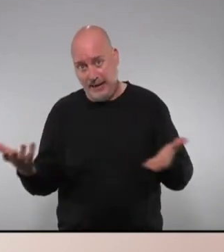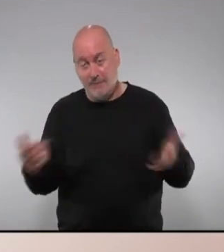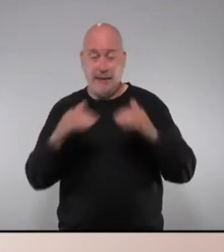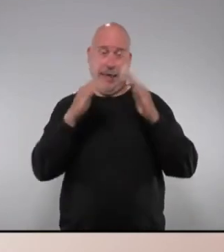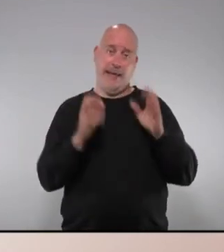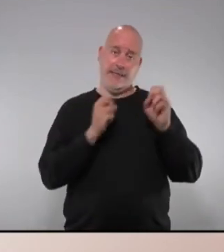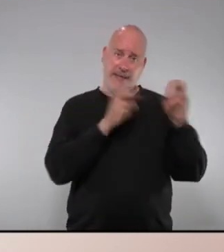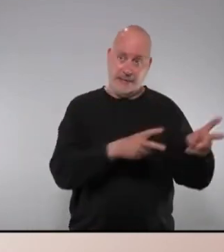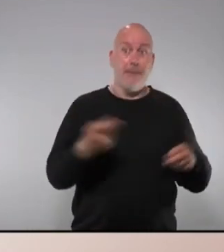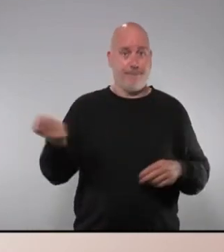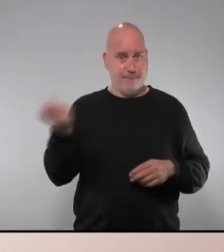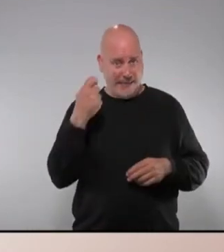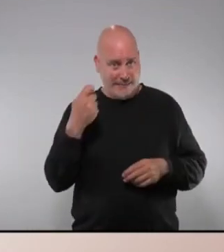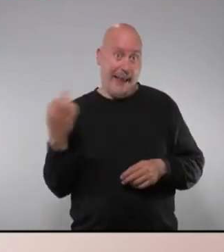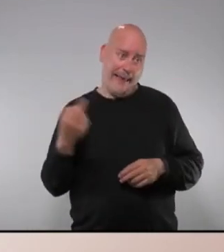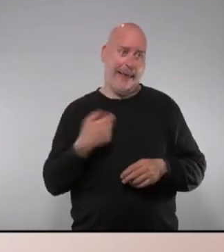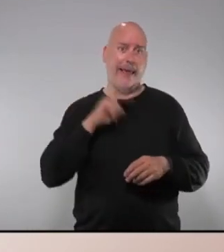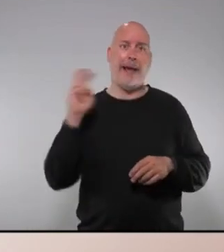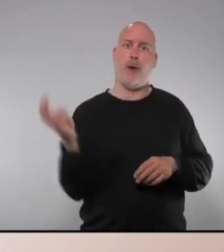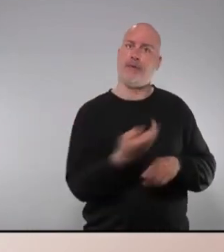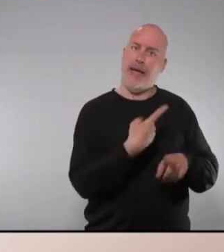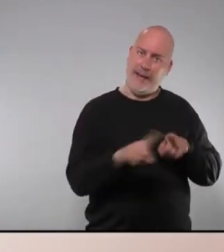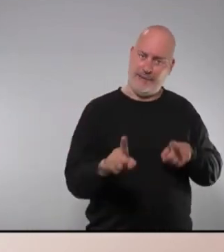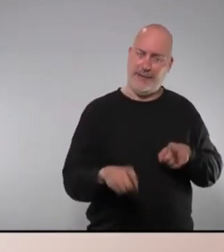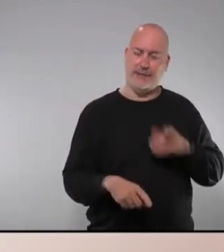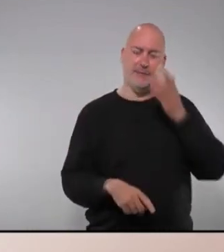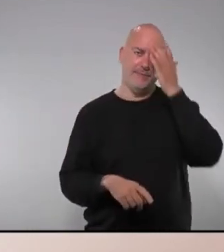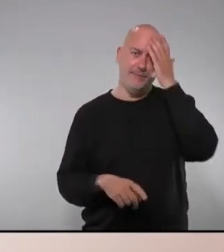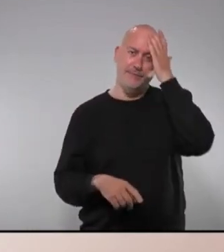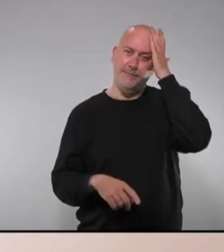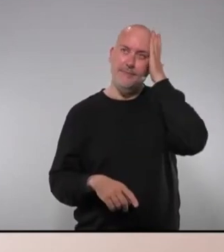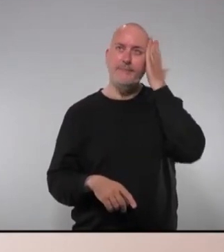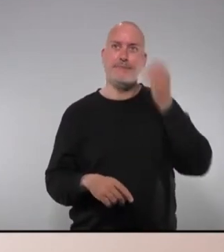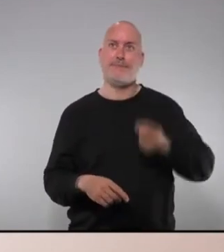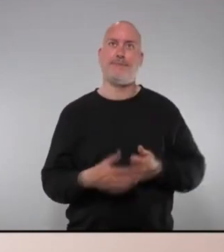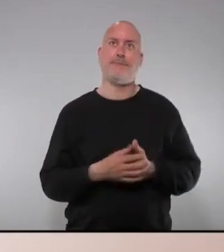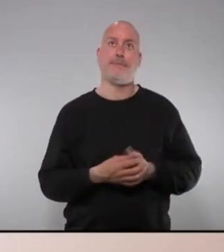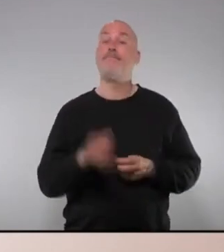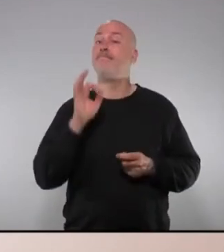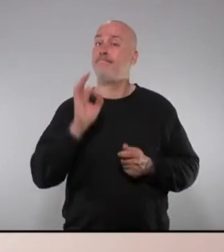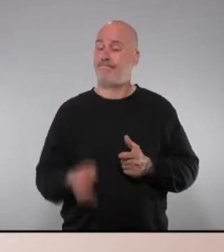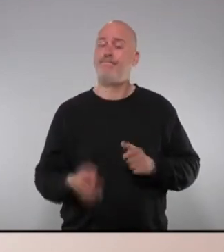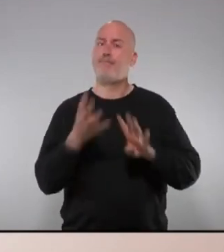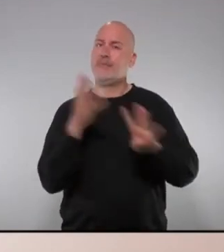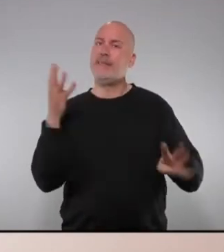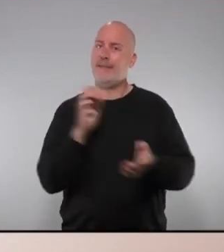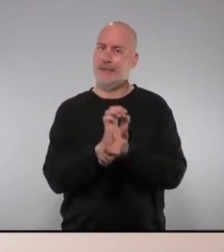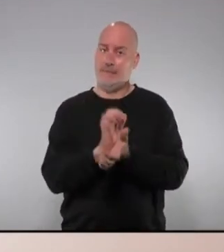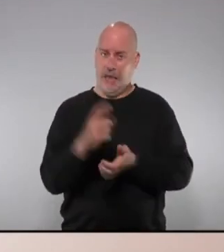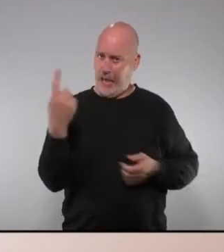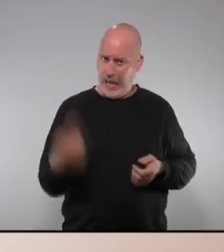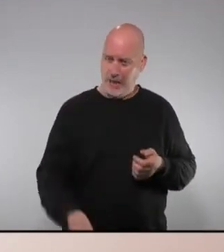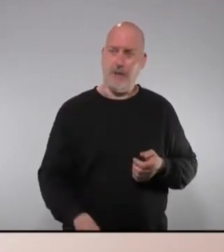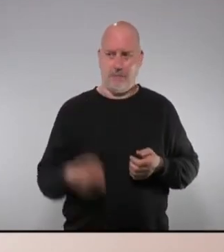residència que és més car que altres recursos dit això és veritat que tenim llistes d'espera que tenim llistes d